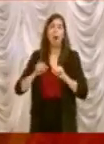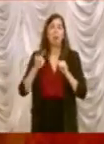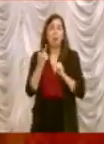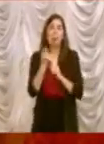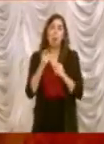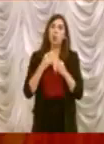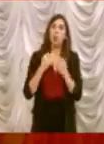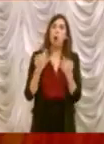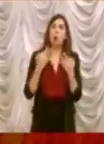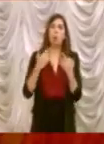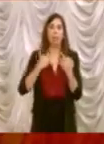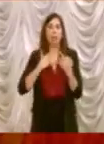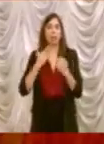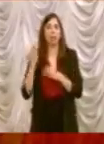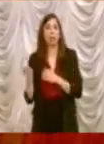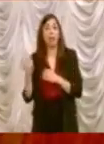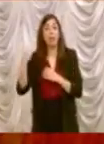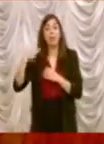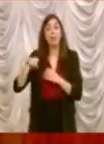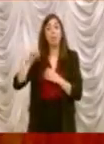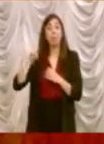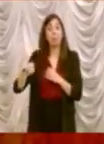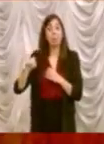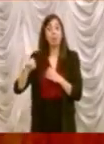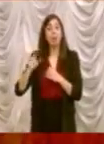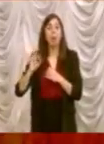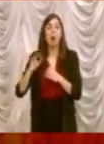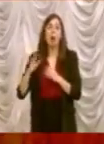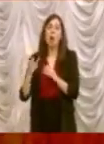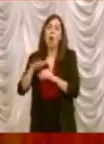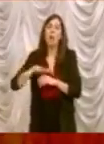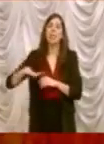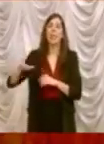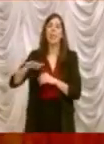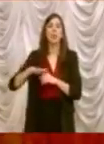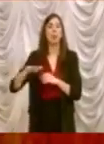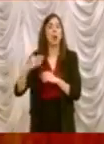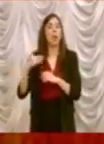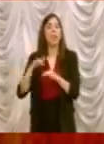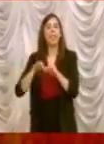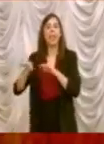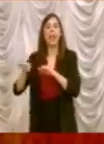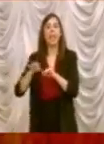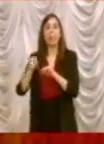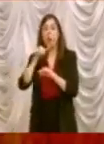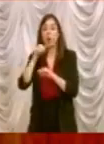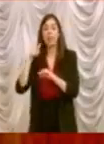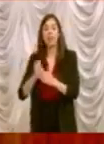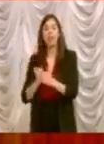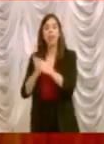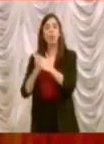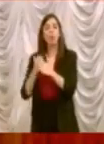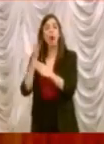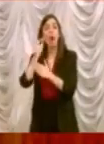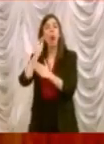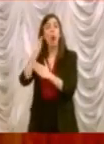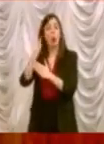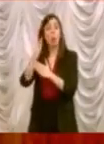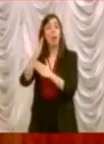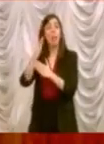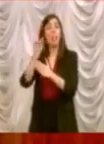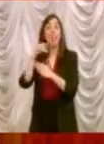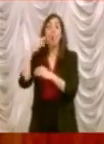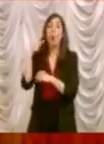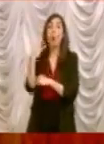è una filiera strategica che ha bisogno di essere rafforzata per rilanciare la qualità, per